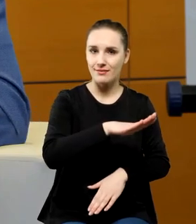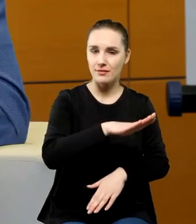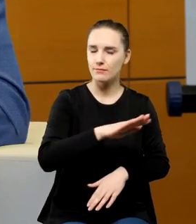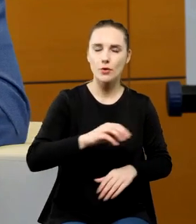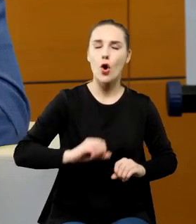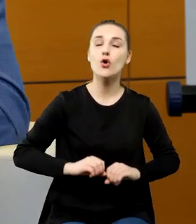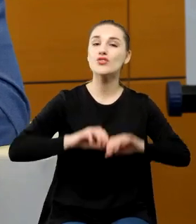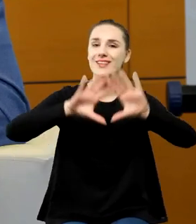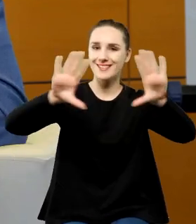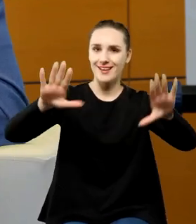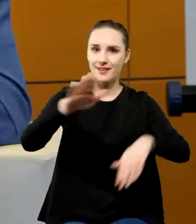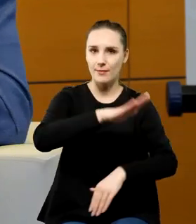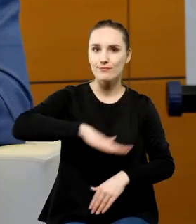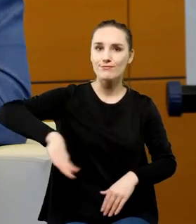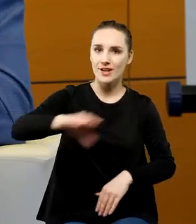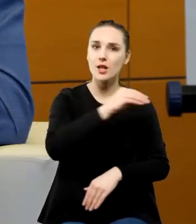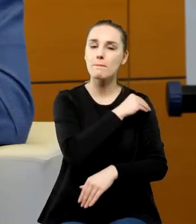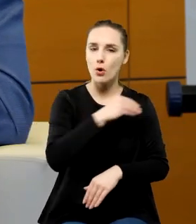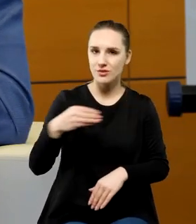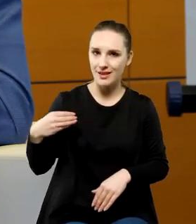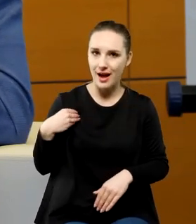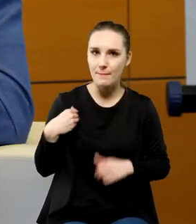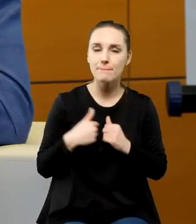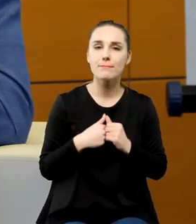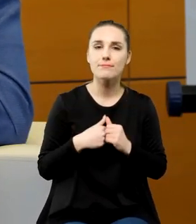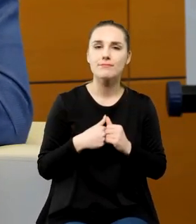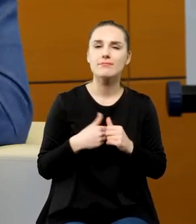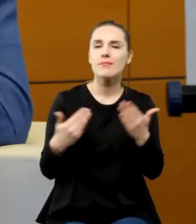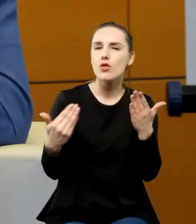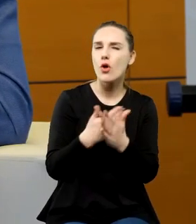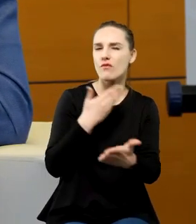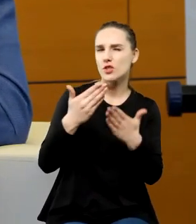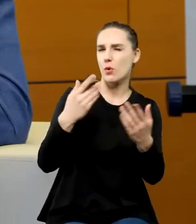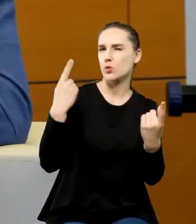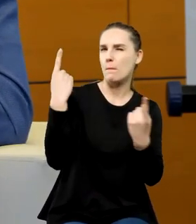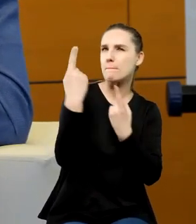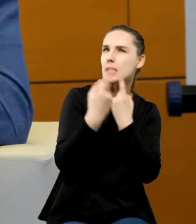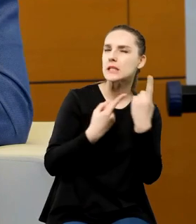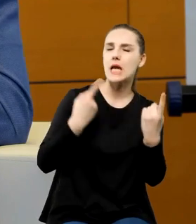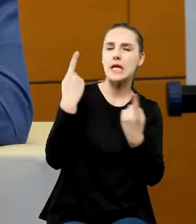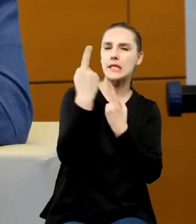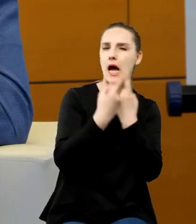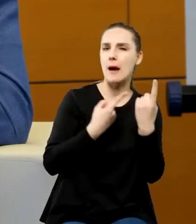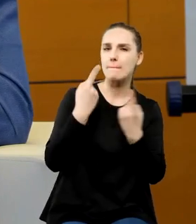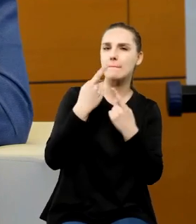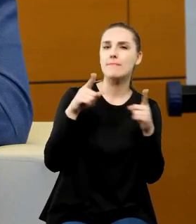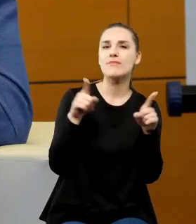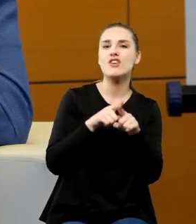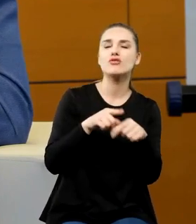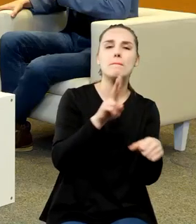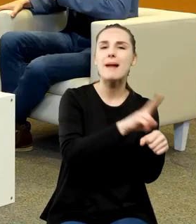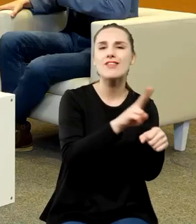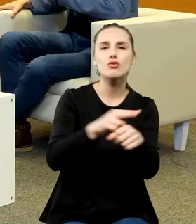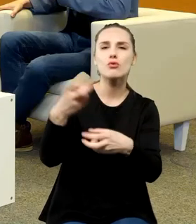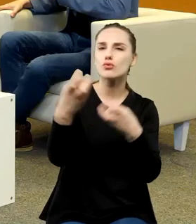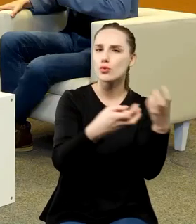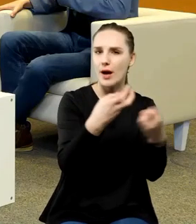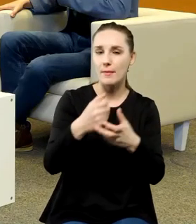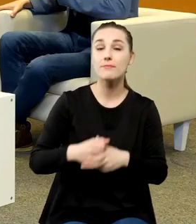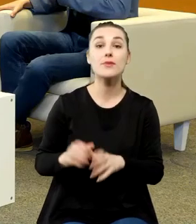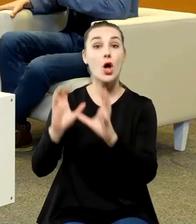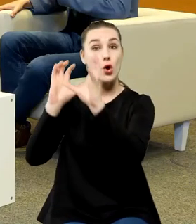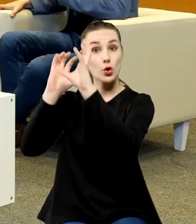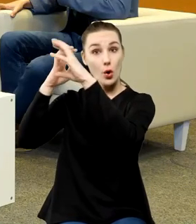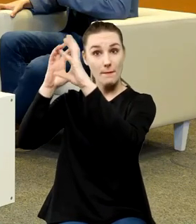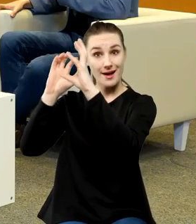jakiś nowy format myśli poszukuje dla siebie też patronów i Kopernik, no może